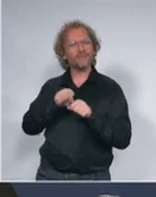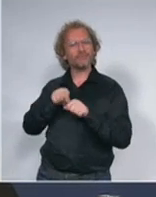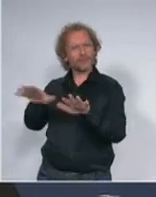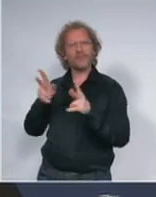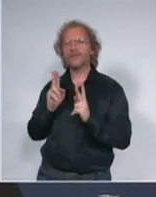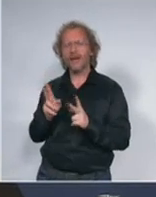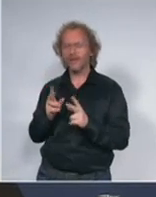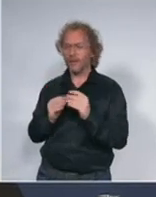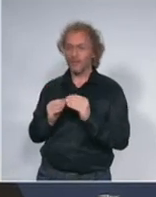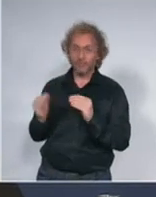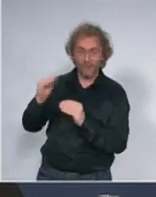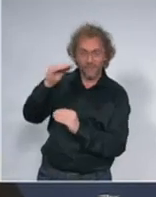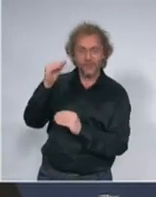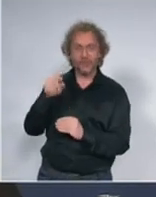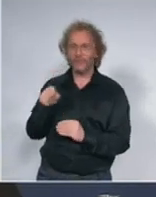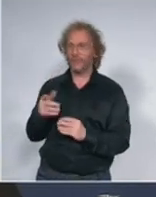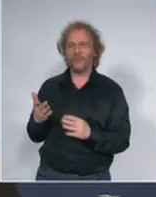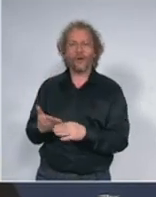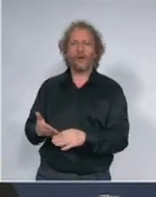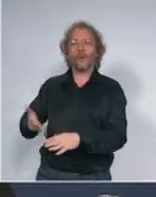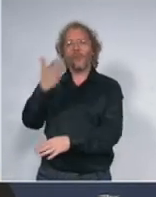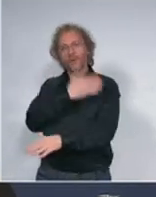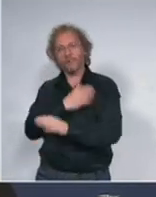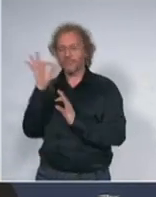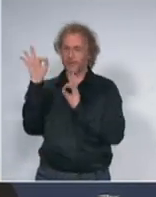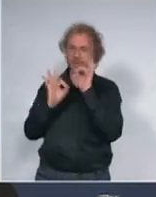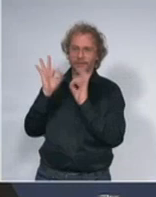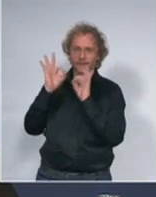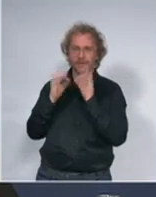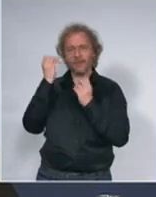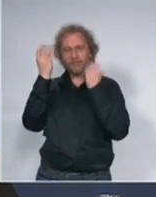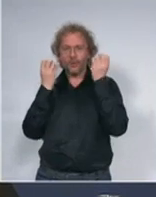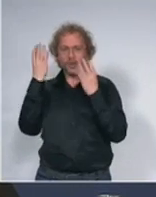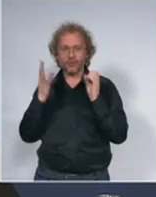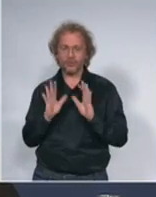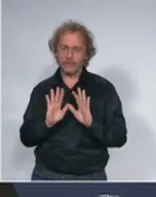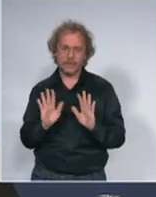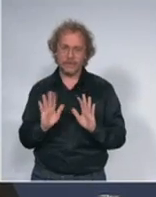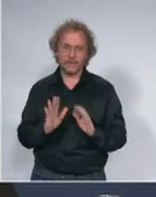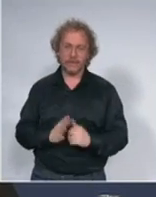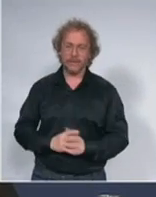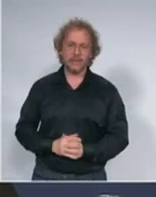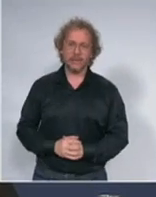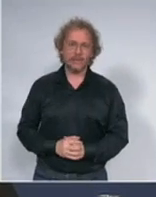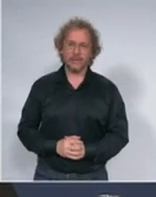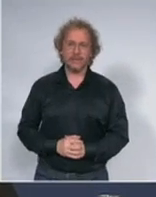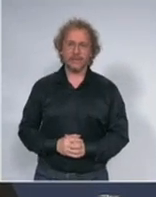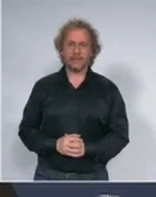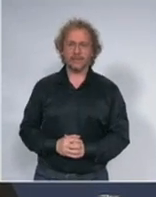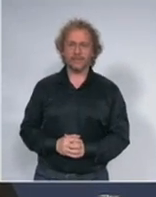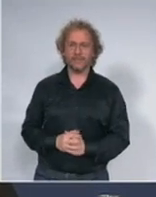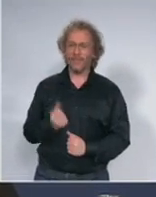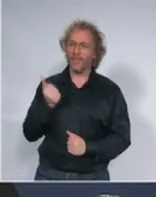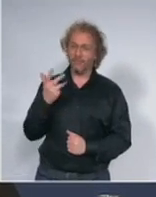proročanstva ja ne volim da se bavim nikakvim proročanstvima broj obolelih se povećava